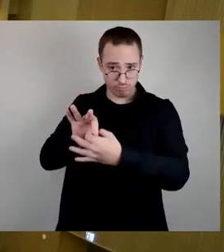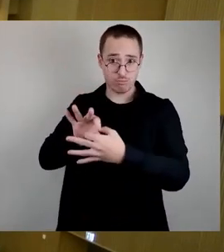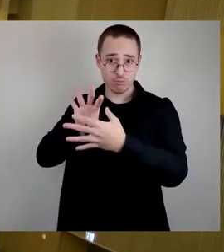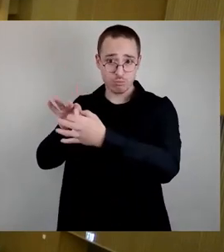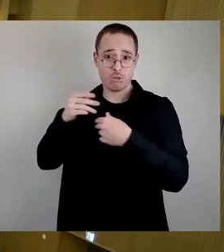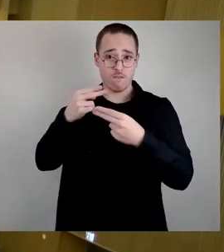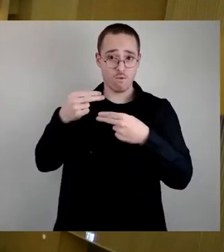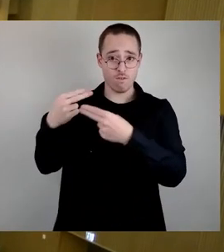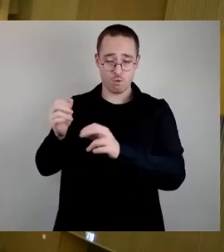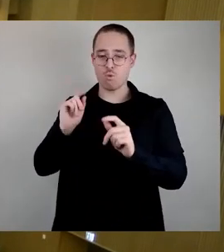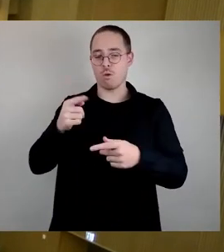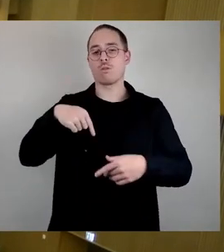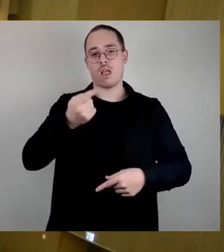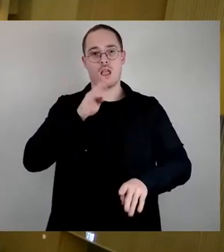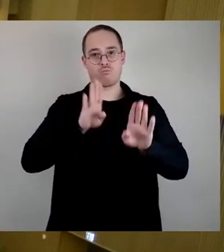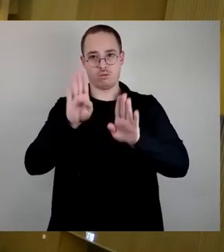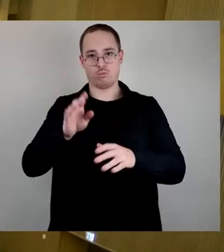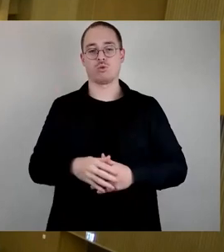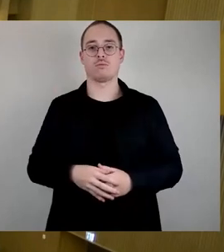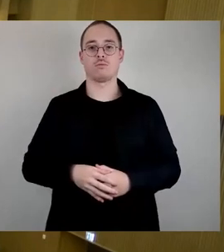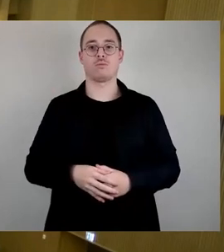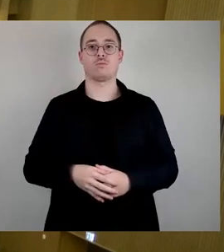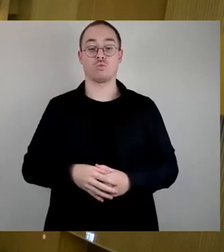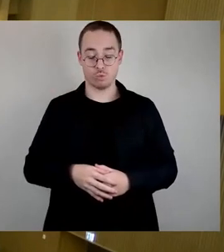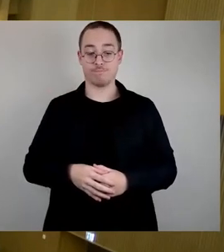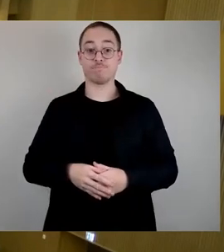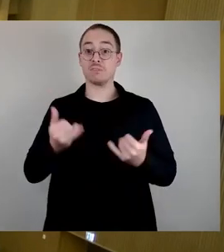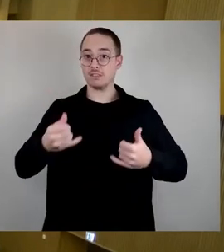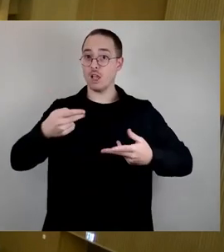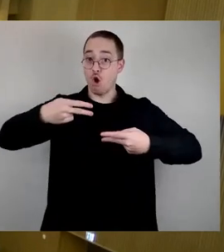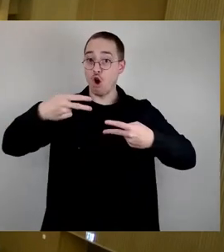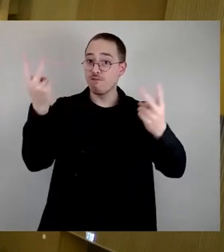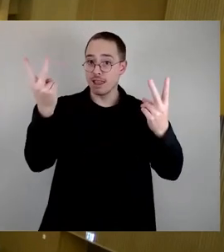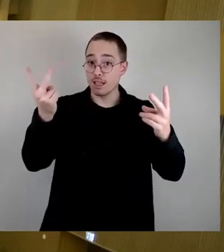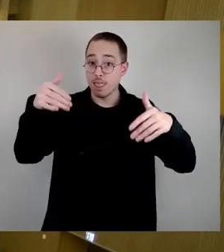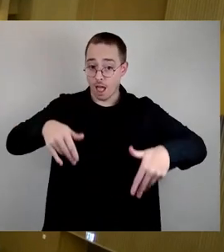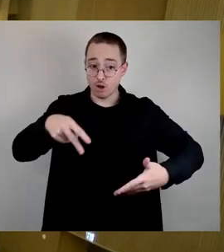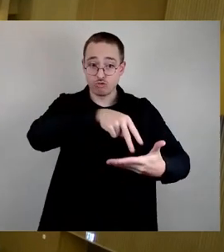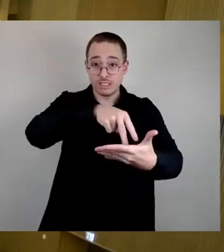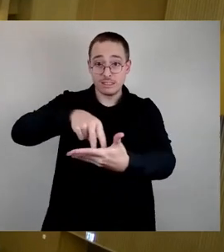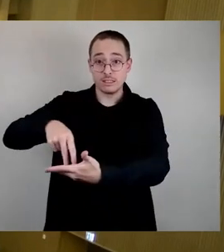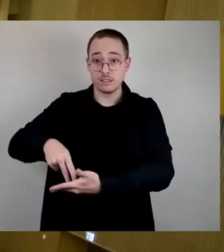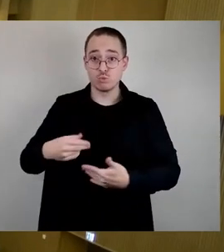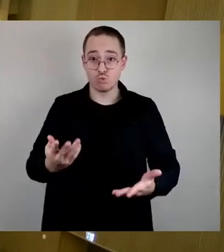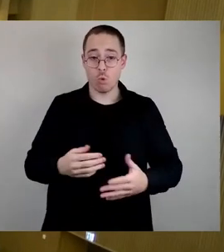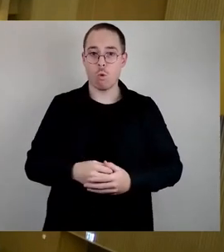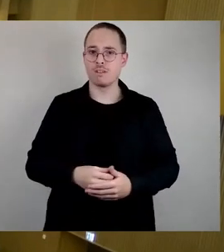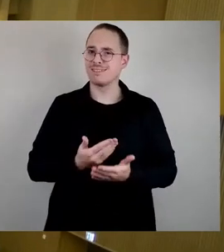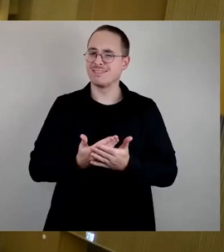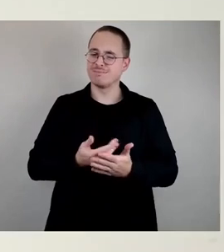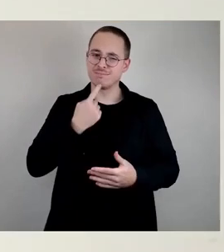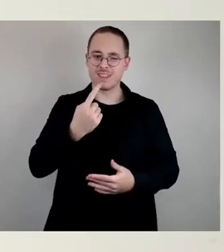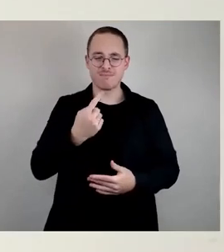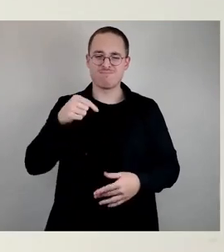Ja, weil wir ja in der Öffentlichkeit sind, will ich schon noch einmal sagen, im Bildungsausschuss gehen wir schon ein bisschen pfleglicher miteinander um.